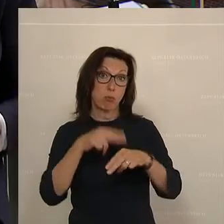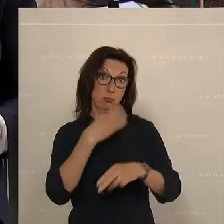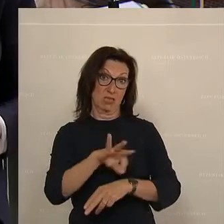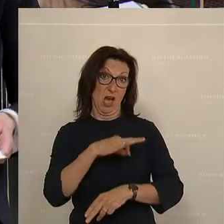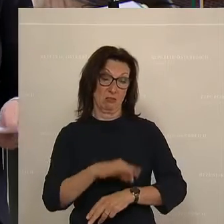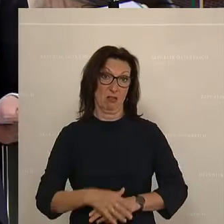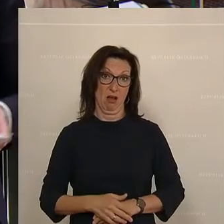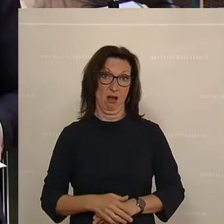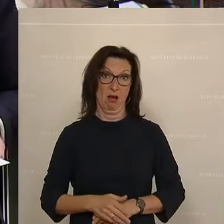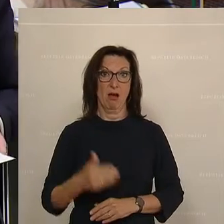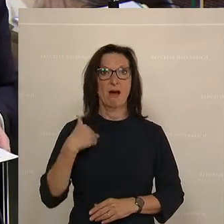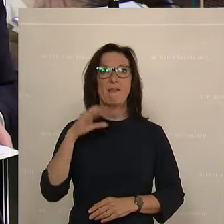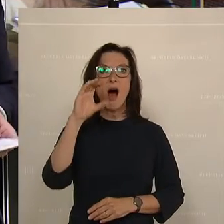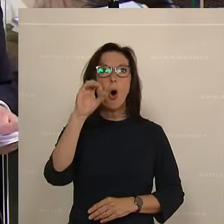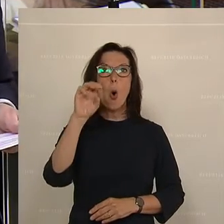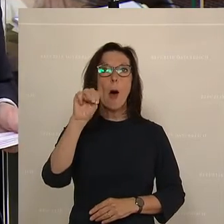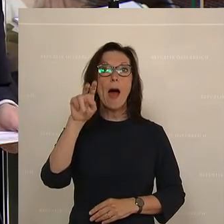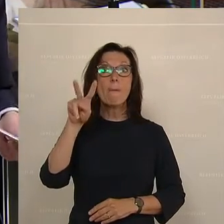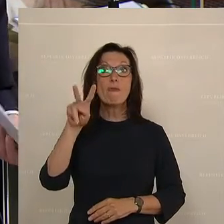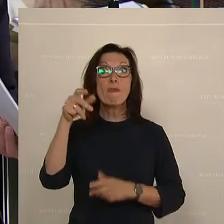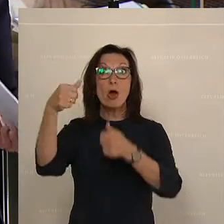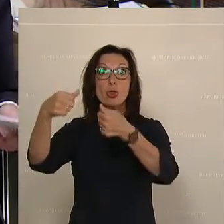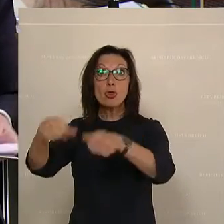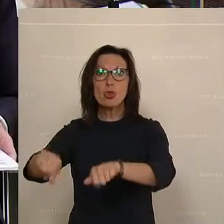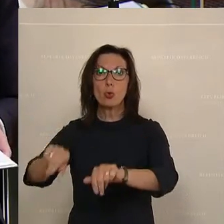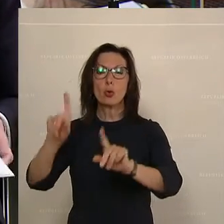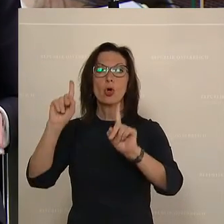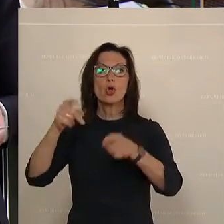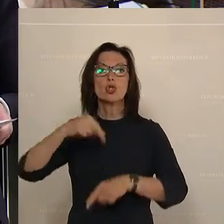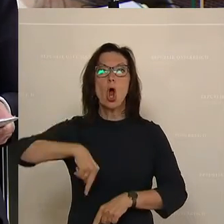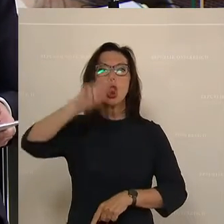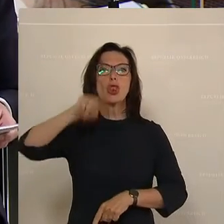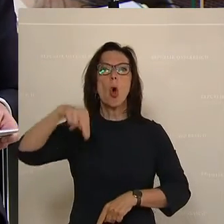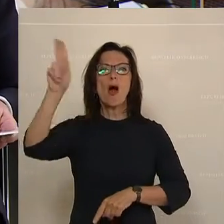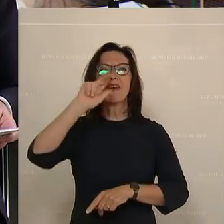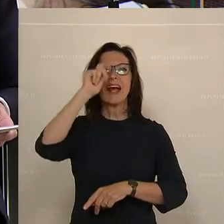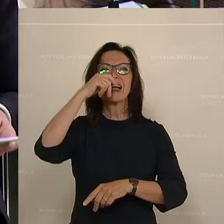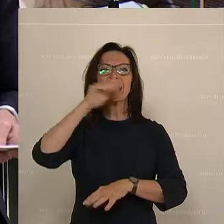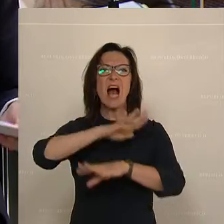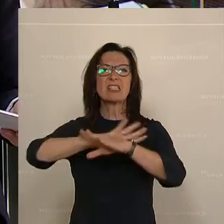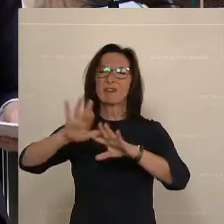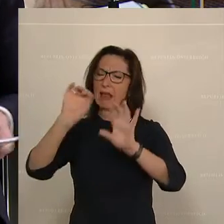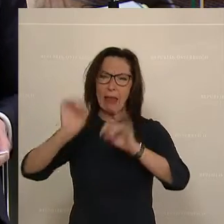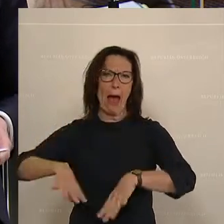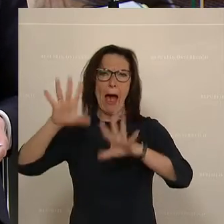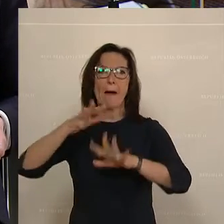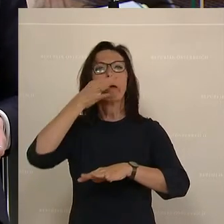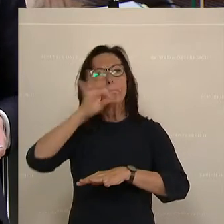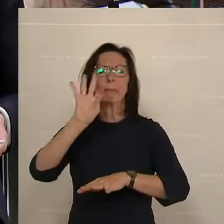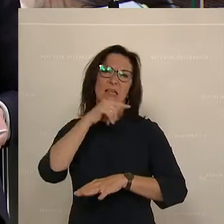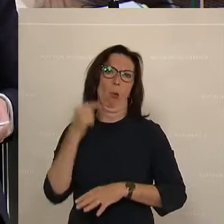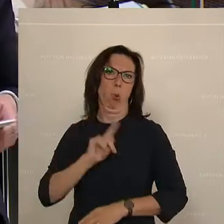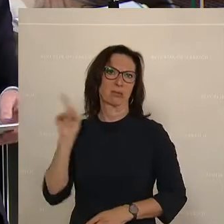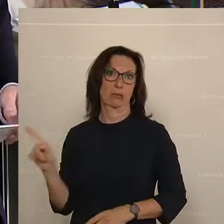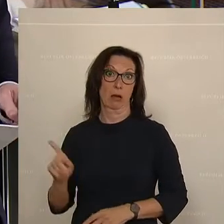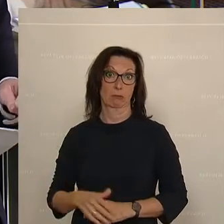Druck auf die OMV gemacht, dass man ein norwegisches Gasfeld gegen ein russisches Gasfeld tauscht. Österreich war das erste Land der Europäischen